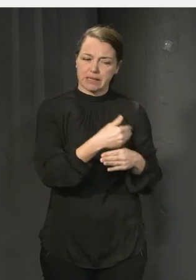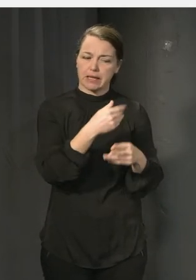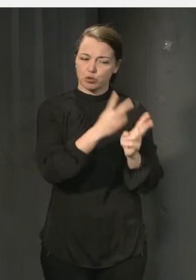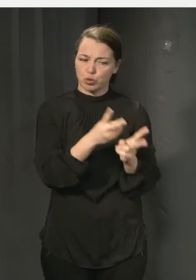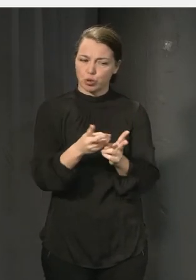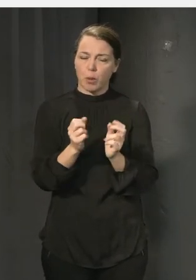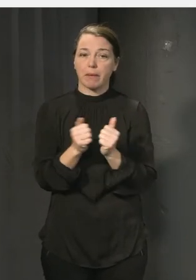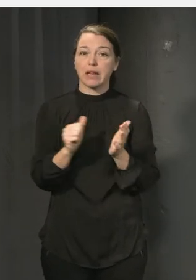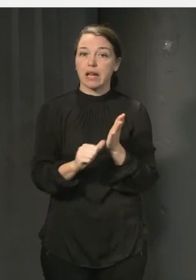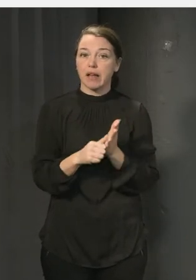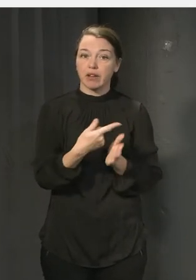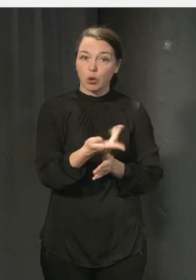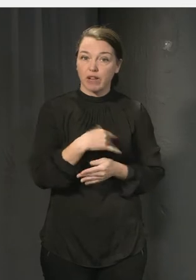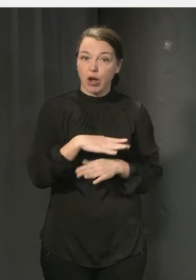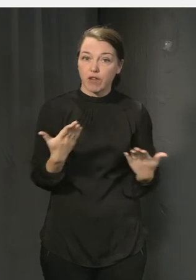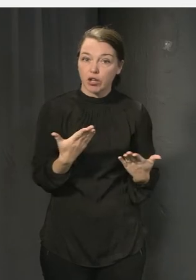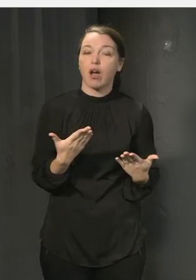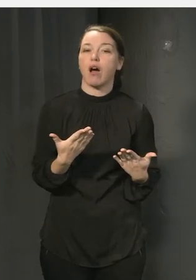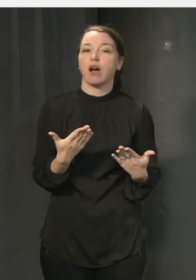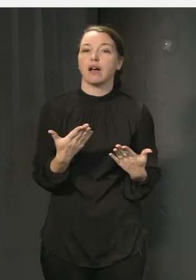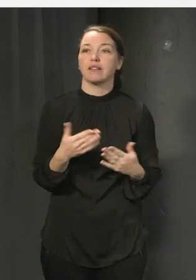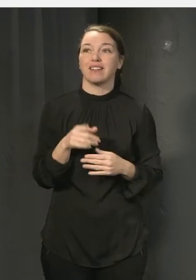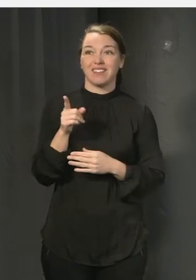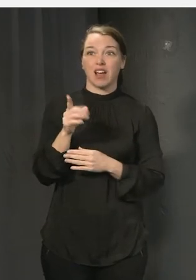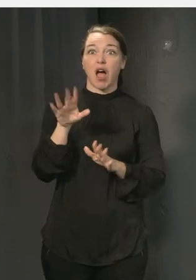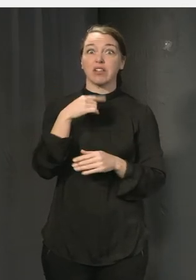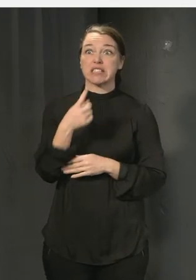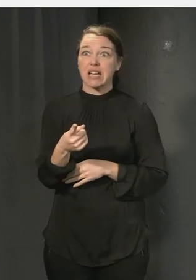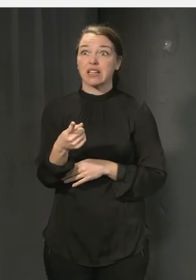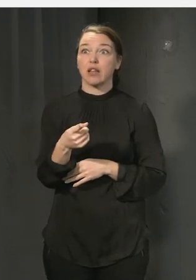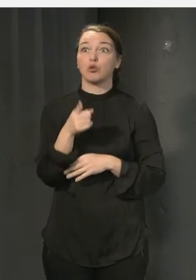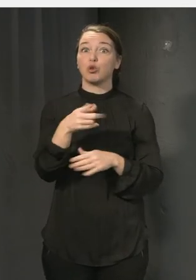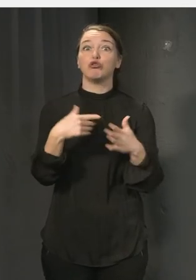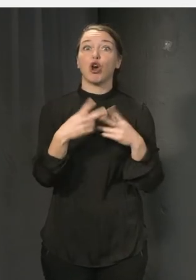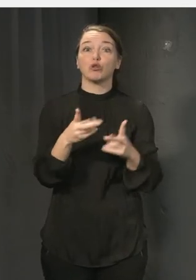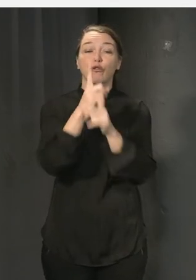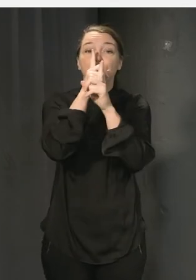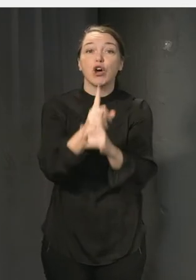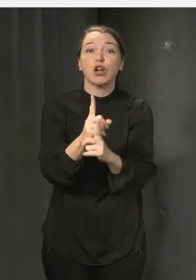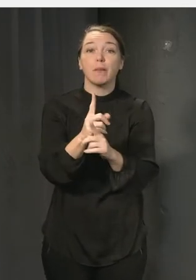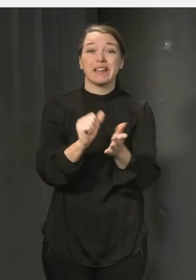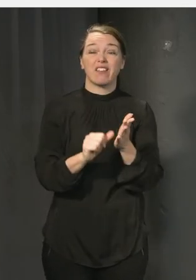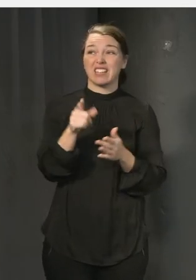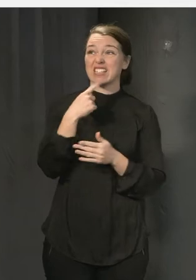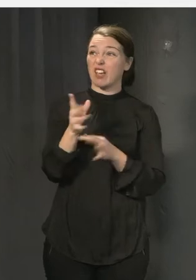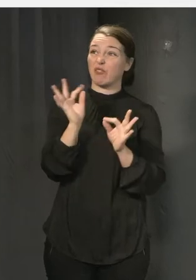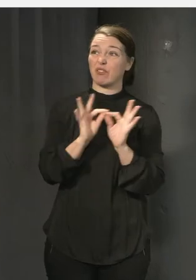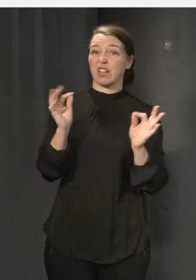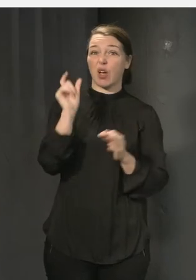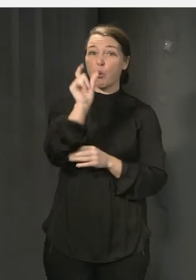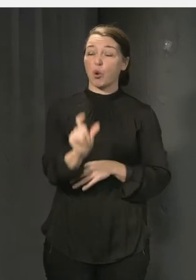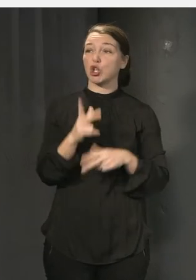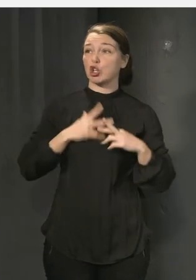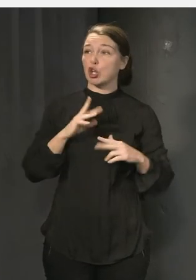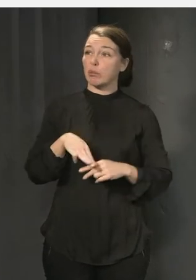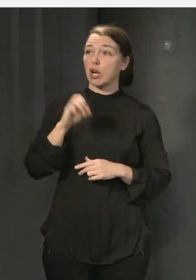efterfrågar. Det är ju den där korrelationen mellan ord och handling. Om eleverna upplever att ja ja ni säger att det här är en trygg